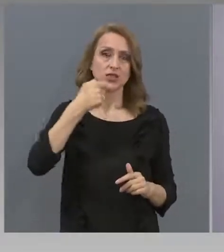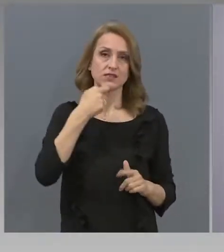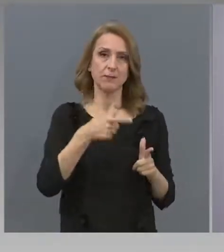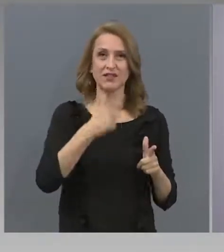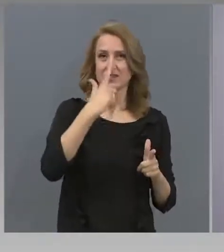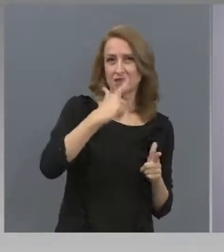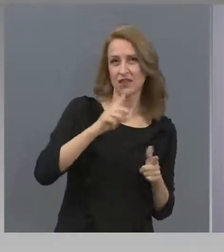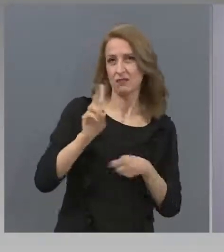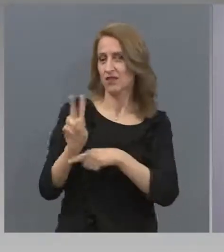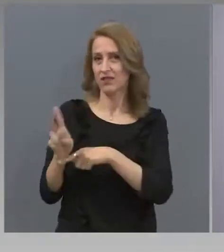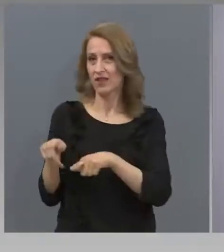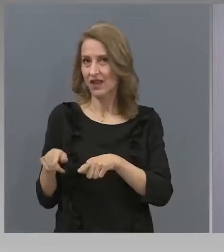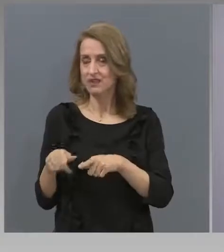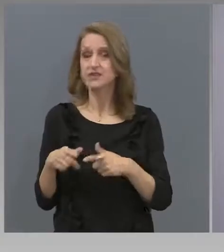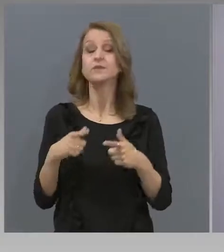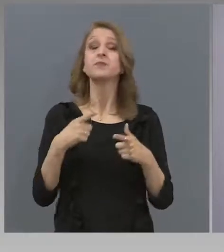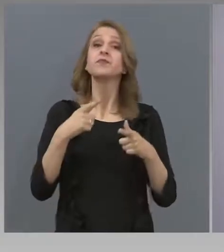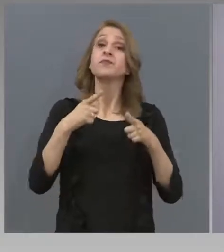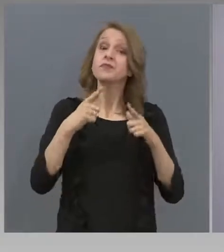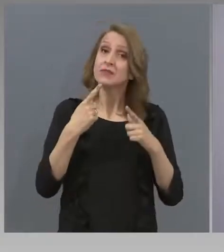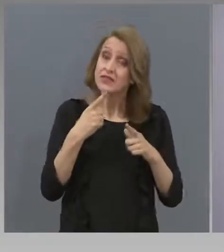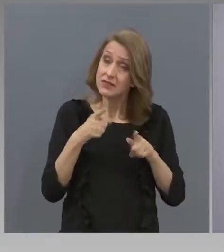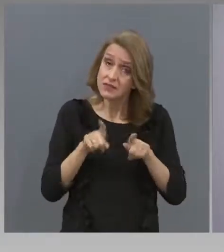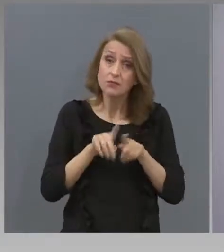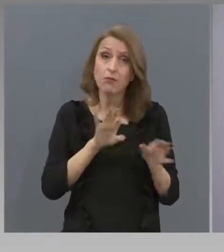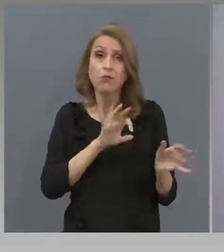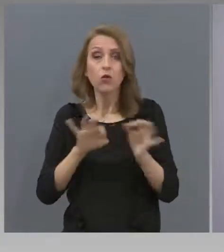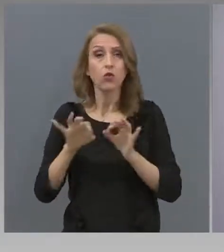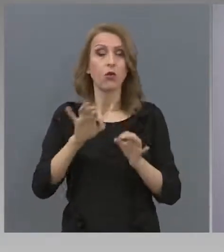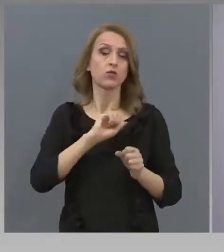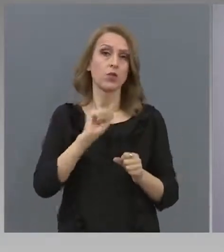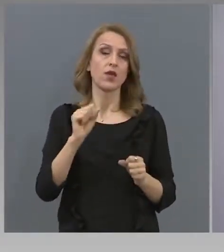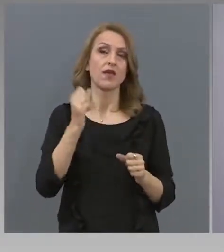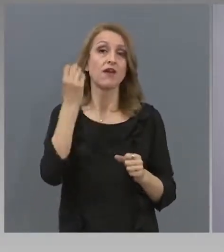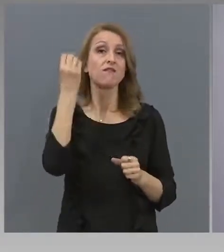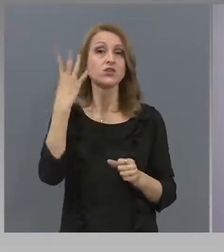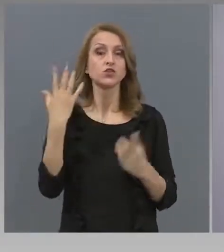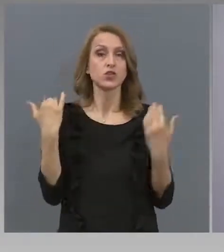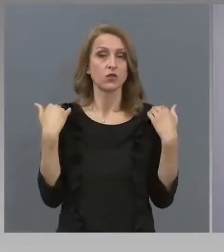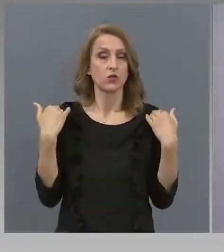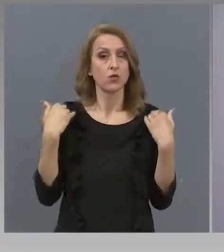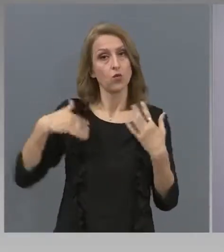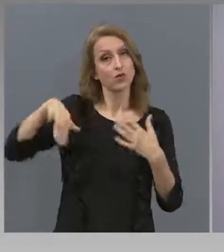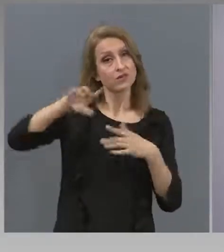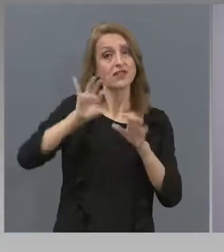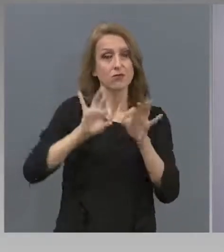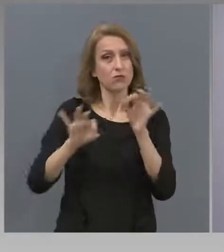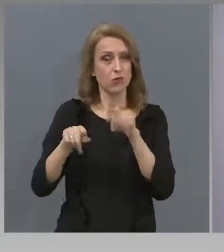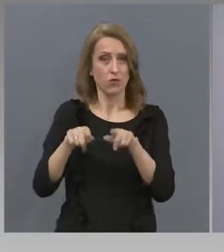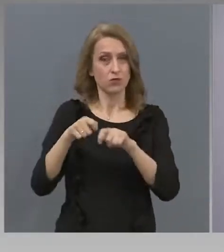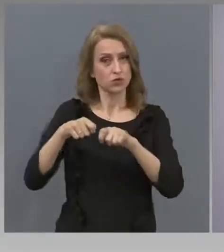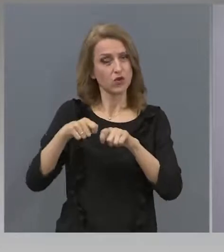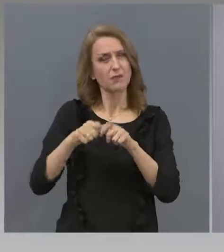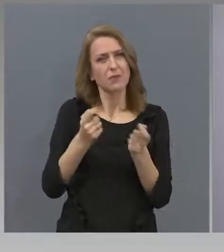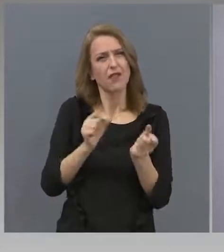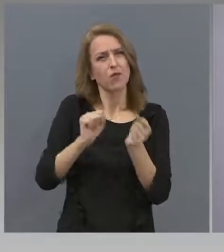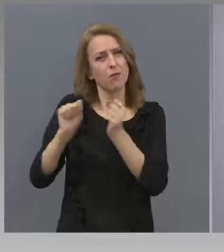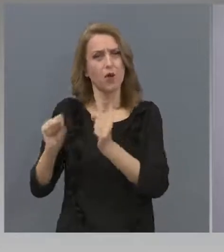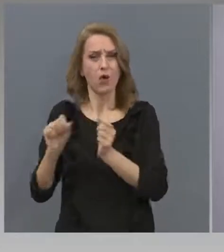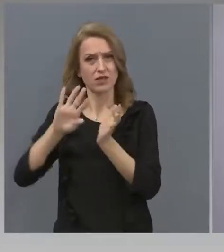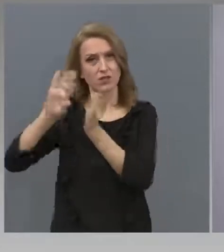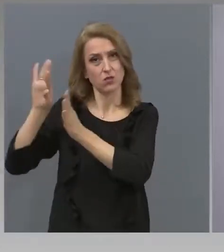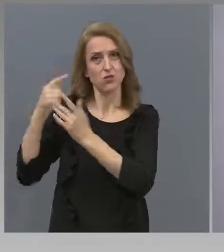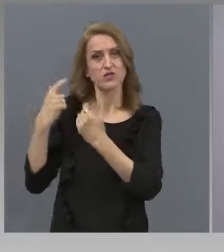принцип ще приложат и вишчите училища, които ще разработят индивидуални планове, но по-късно ще кажа за вишчите училища.